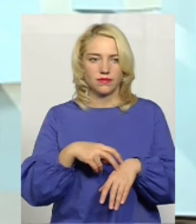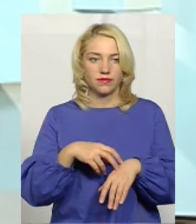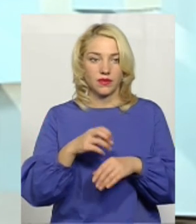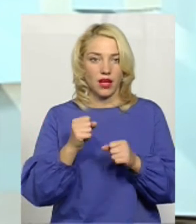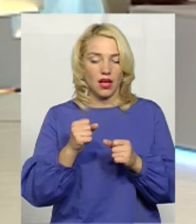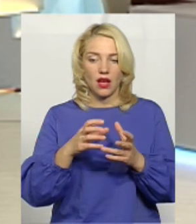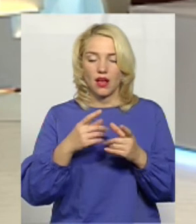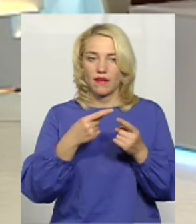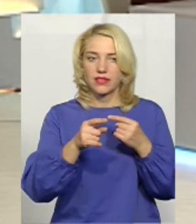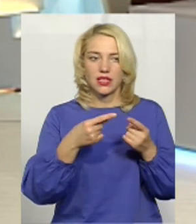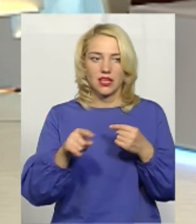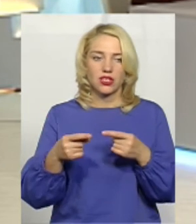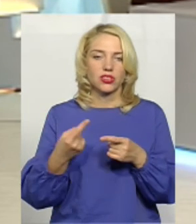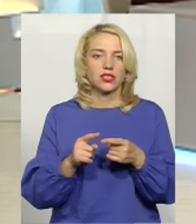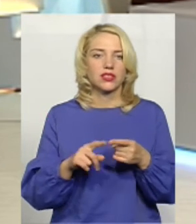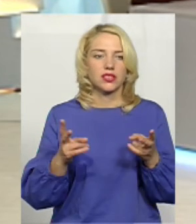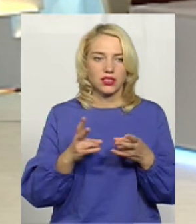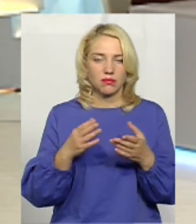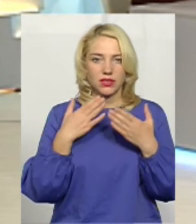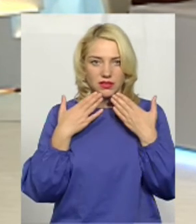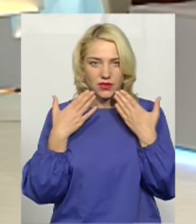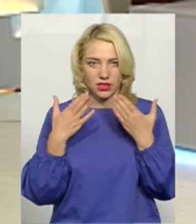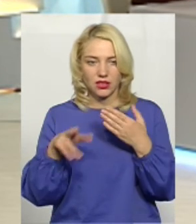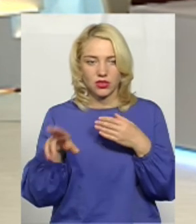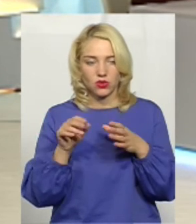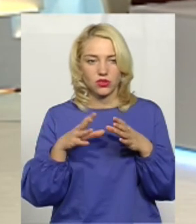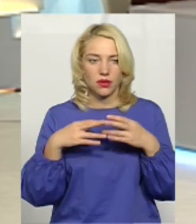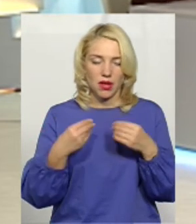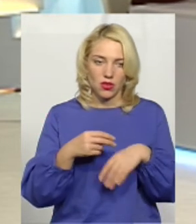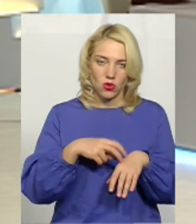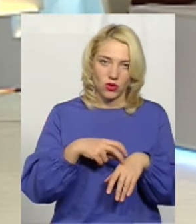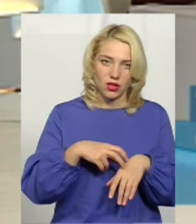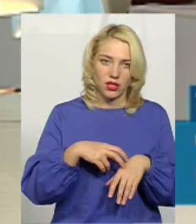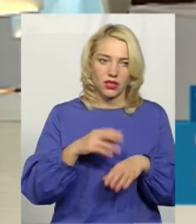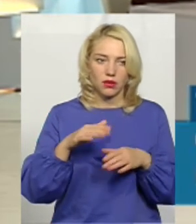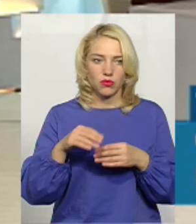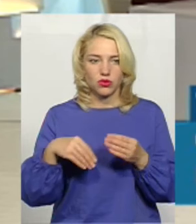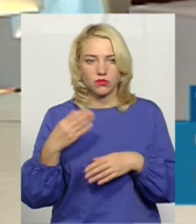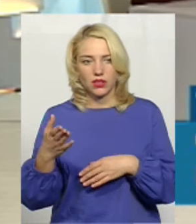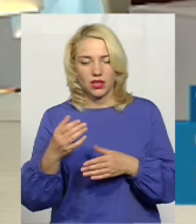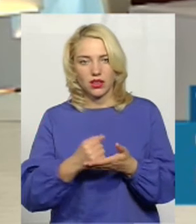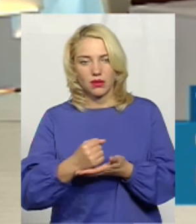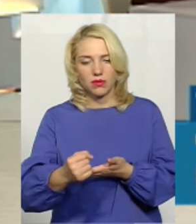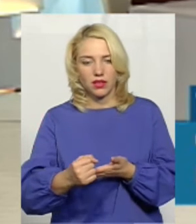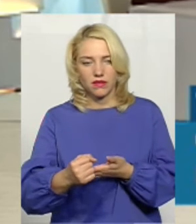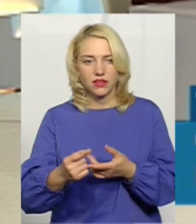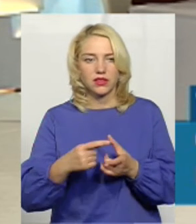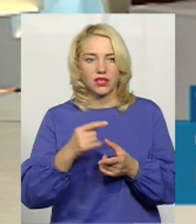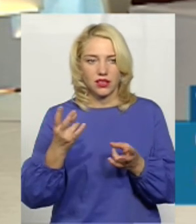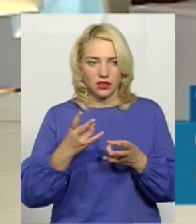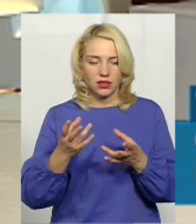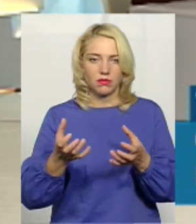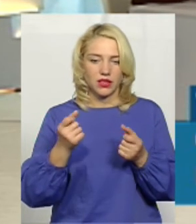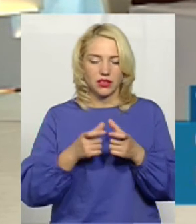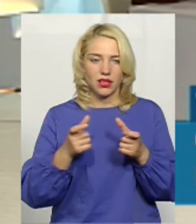А все решта, це треба звертатися до сімейного лікаря, потім він дає направлення, і треба